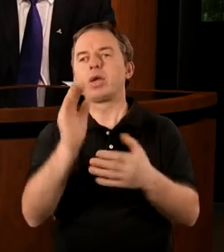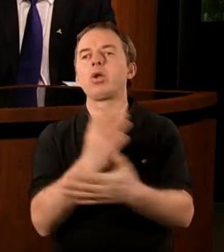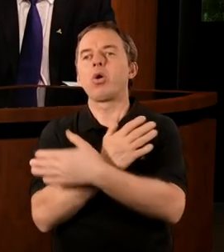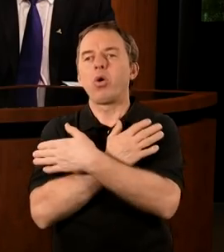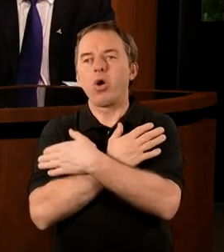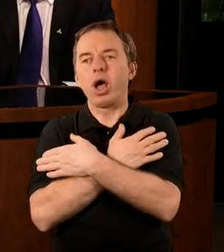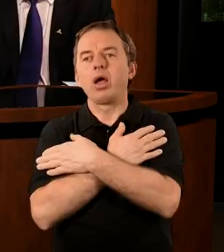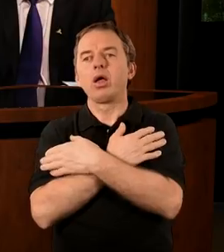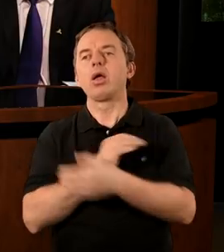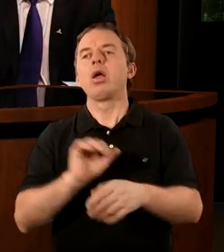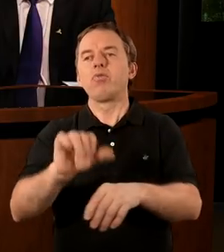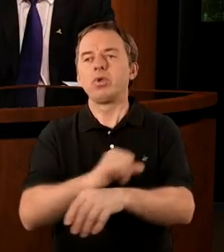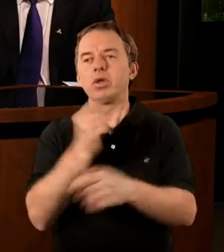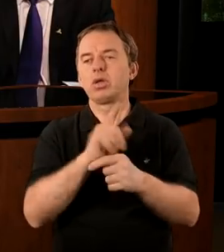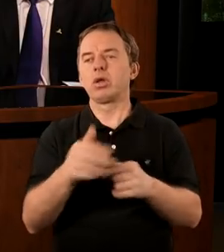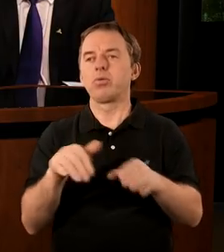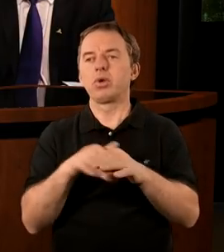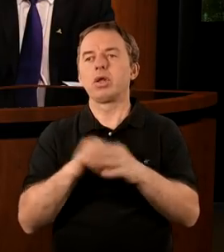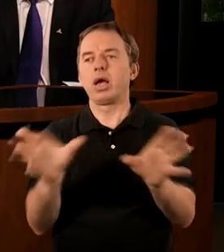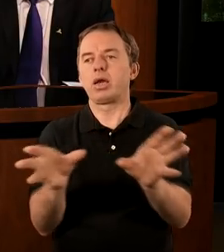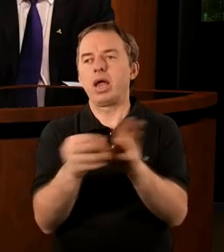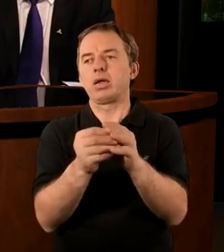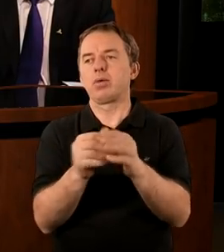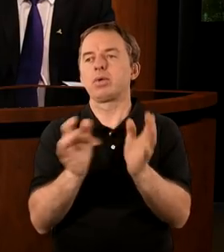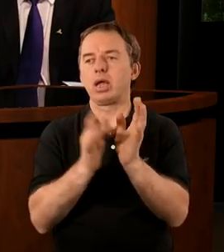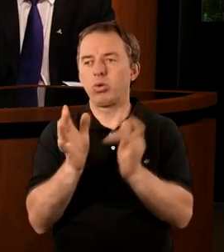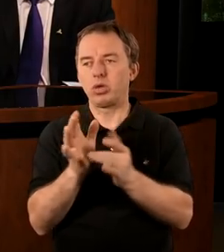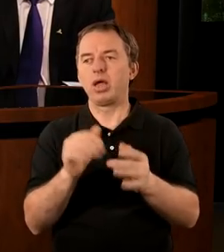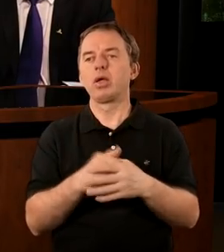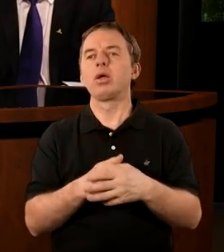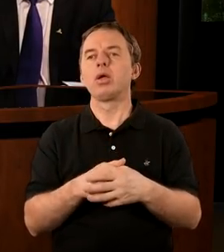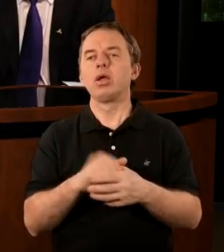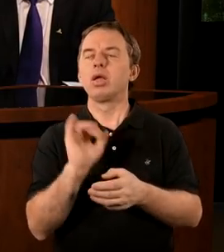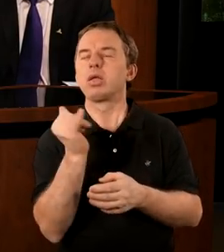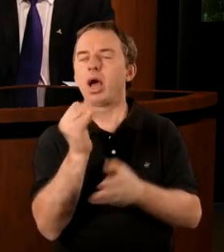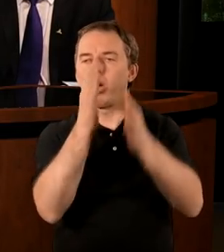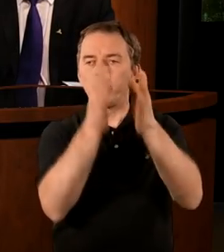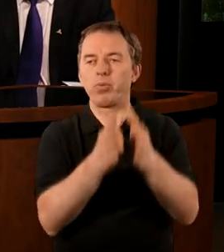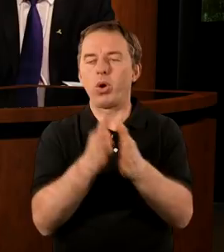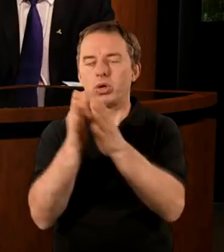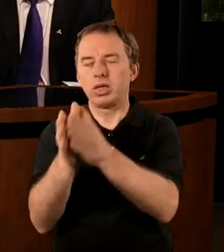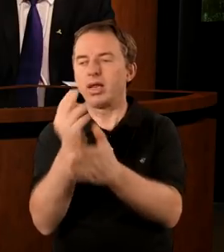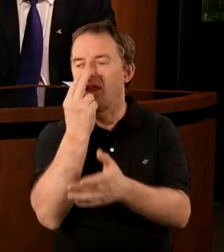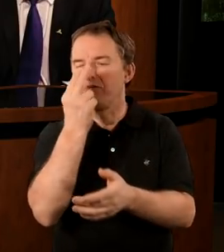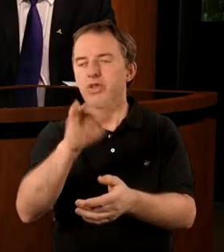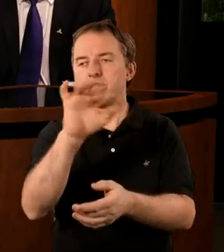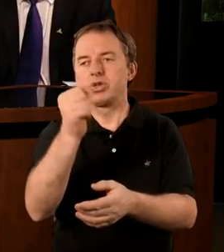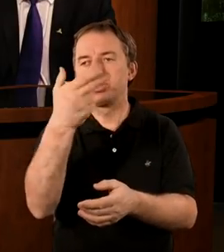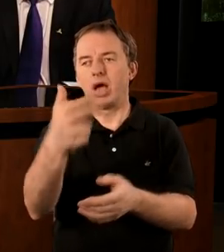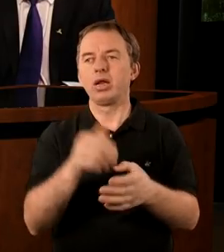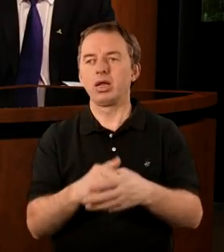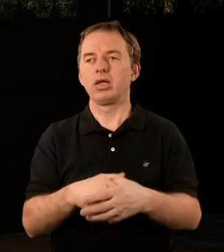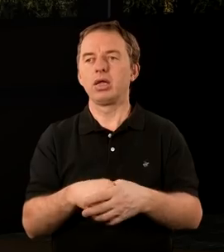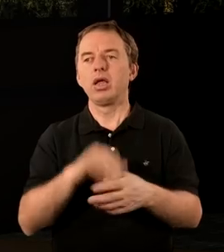kochał, gdy mieli okazję jeszcze przebywać na tej ziemi razem. Jaką postać widzi Jan?